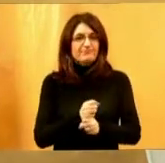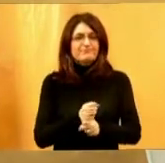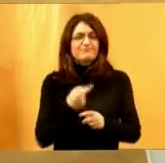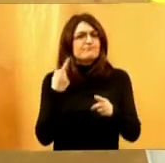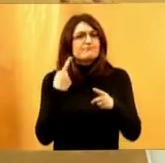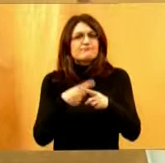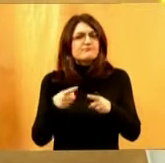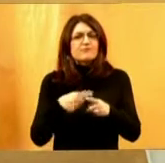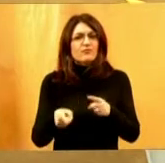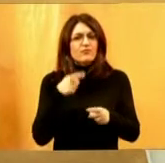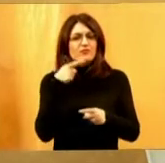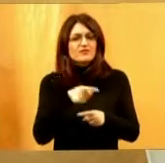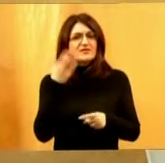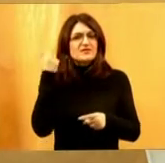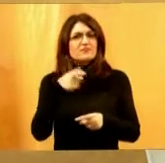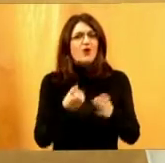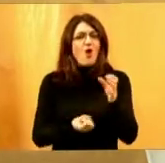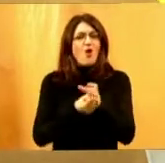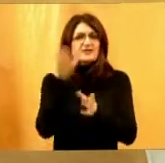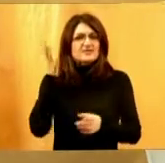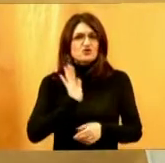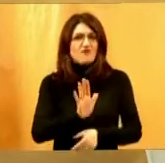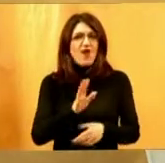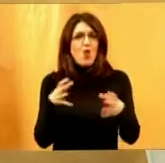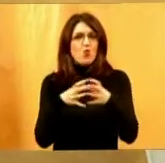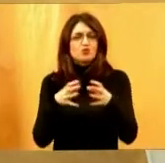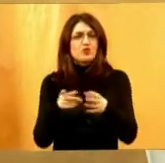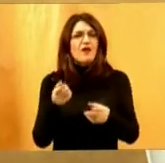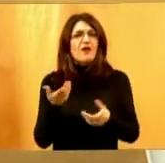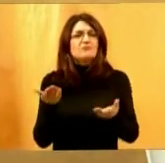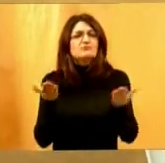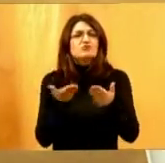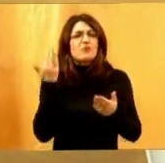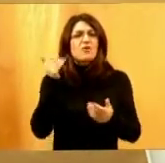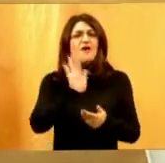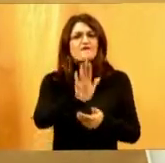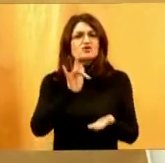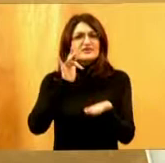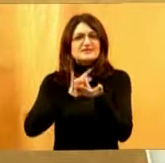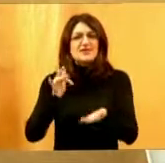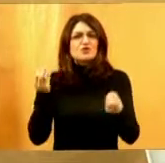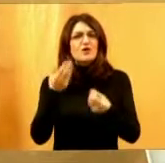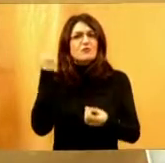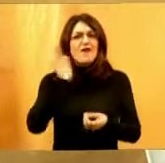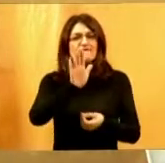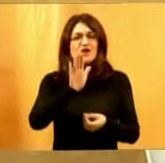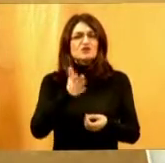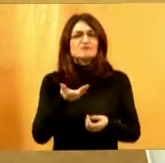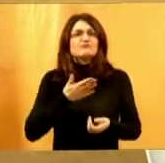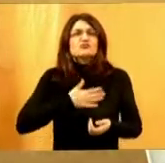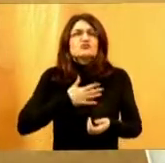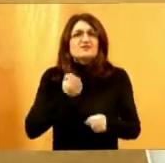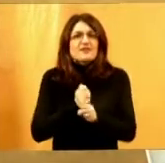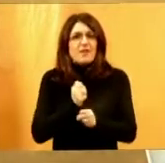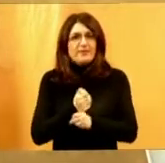ste bili osnivač takve udruge ili pokretače? Što je bio vaš cilj? Što je bila vaša misija? Ajmo to